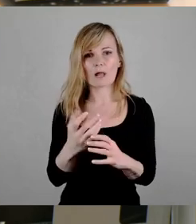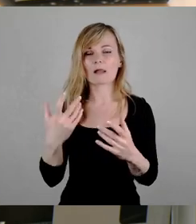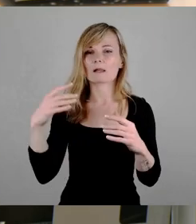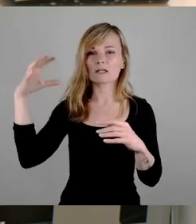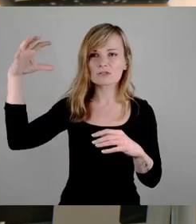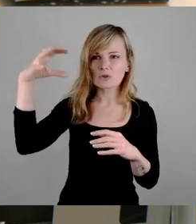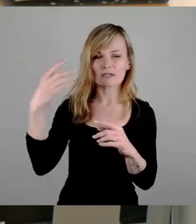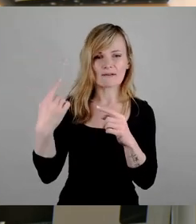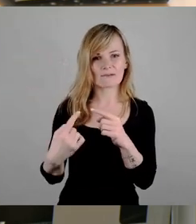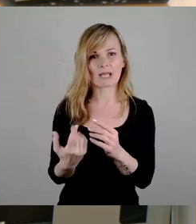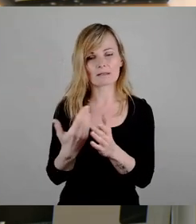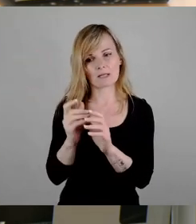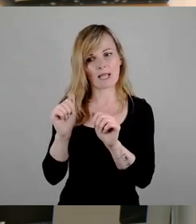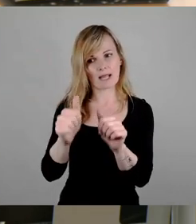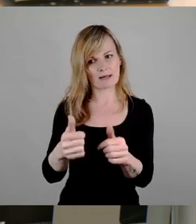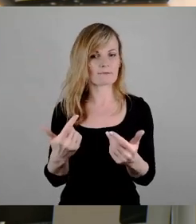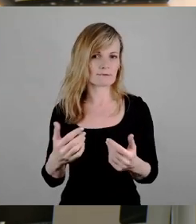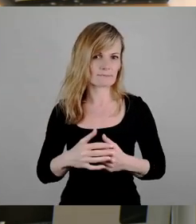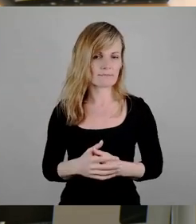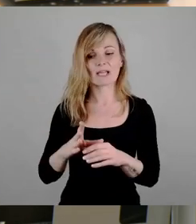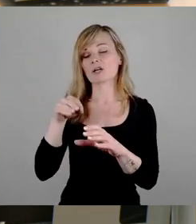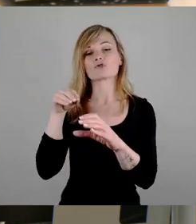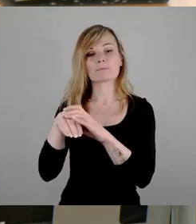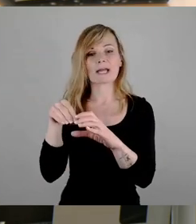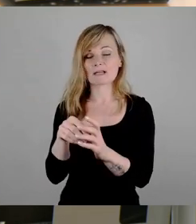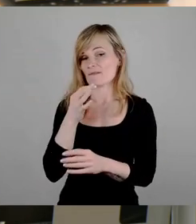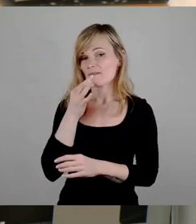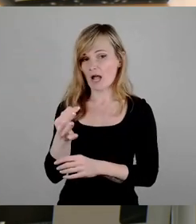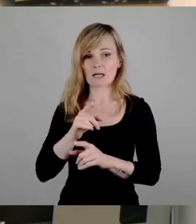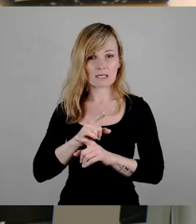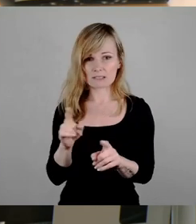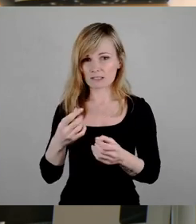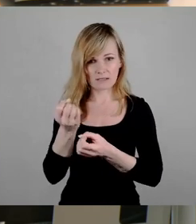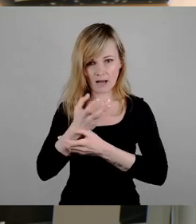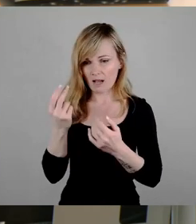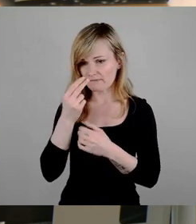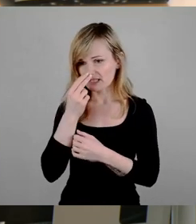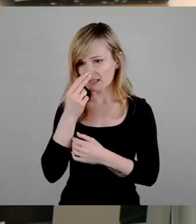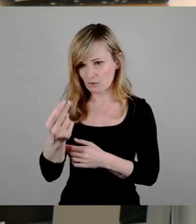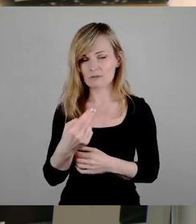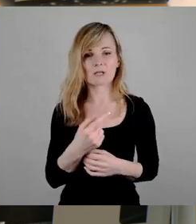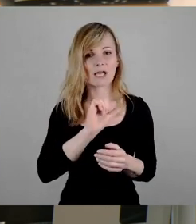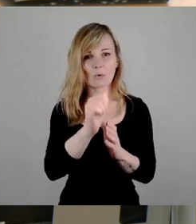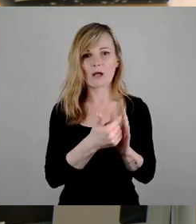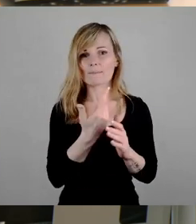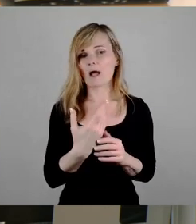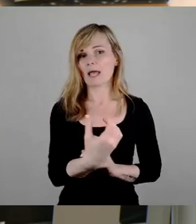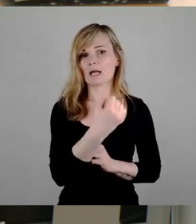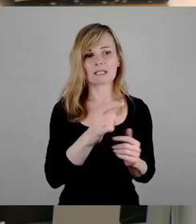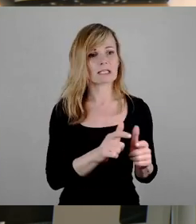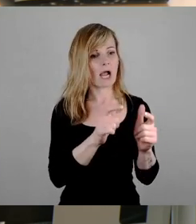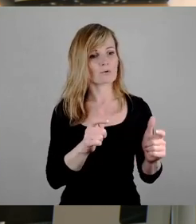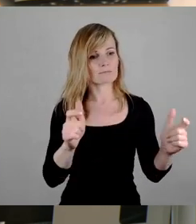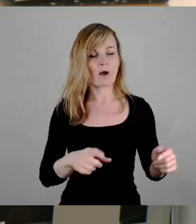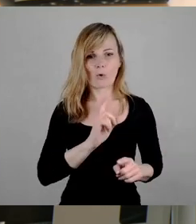Eigentlich müsste, solange die Speicherfrage nicht geklärt ist, auch der Ausbau der erneuerbaren Energien gestoppt werden, weil